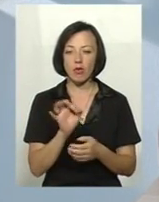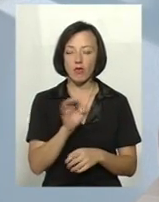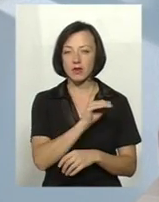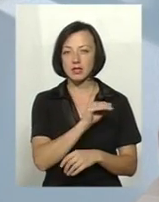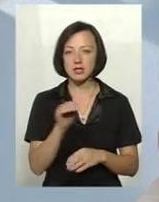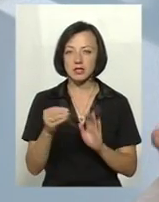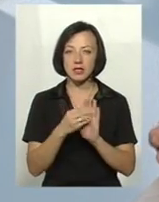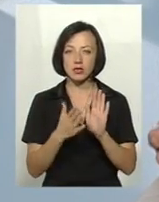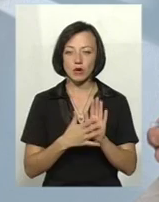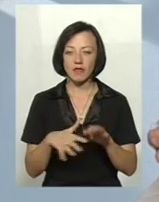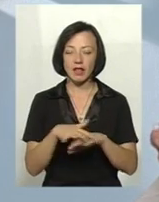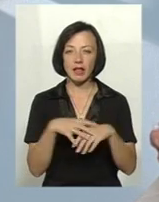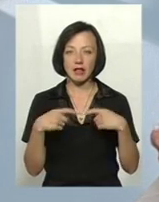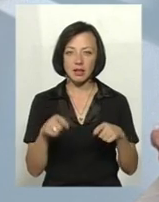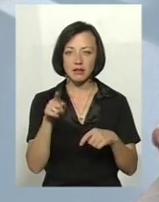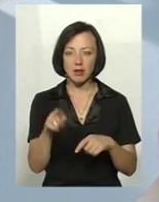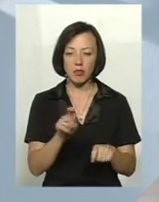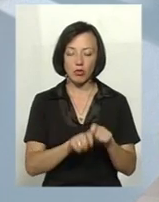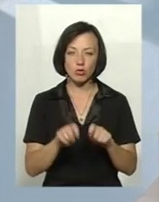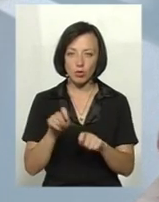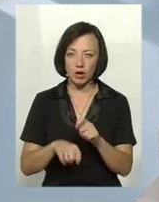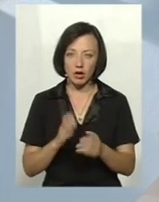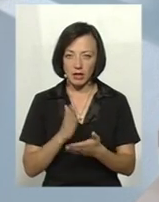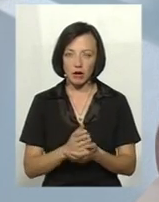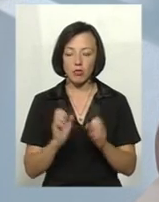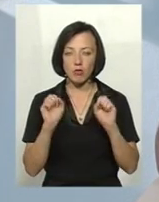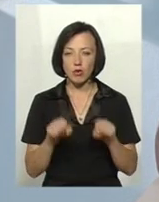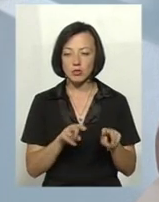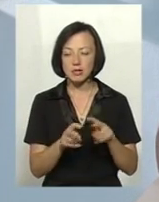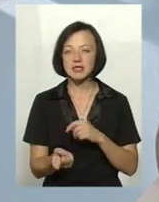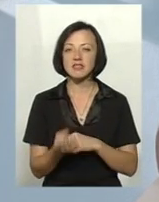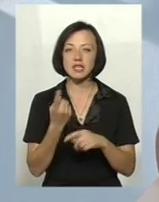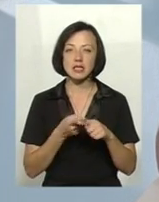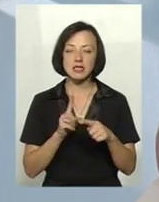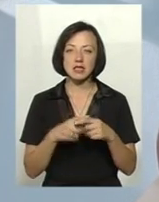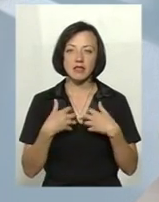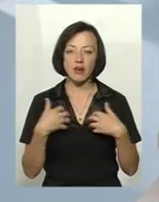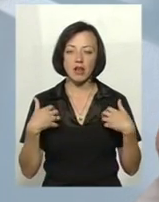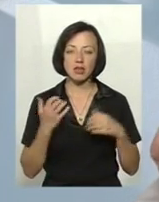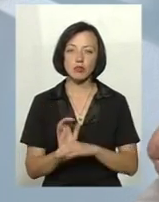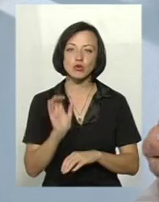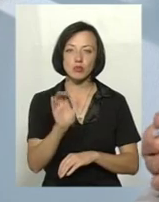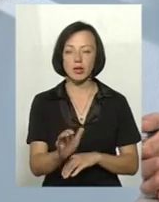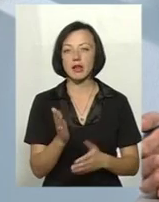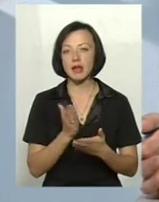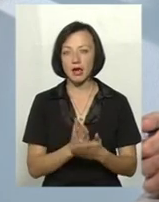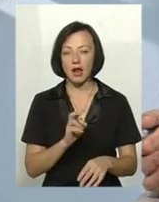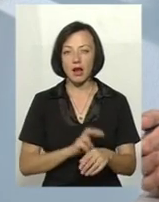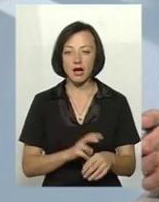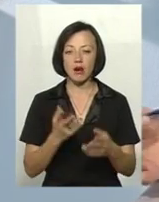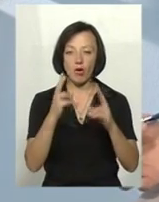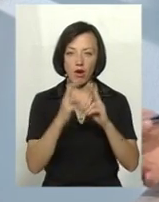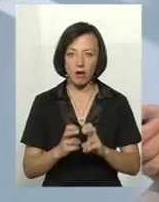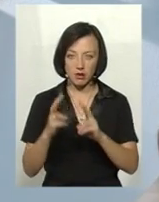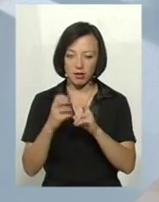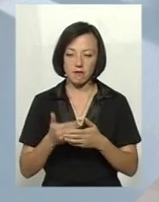зареєстрованих ринках, тому що там здійснюється якийсь контроль, і можна прослідкувати, звідки ці тварини поступили. Є ветеринарний лікар, який їх